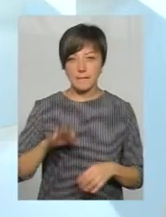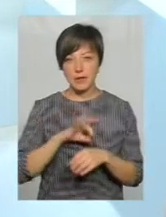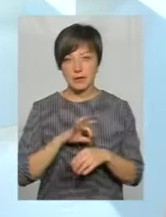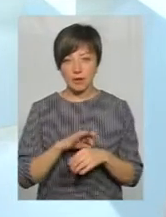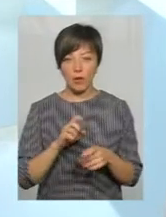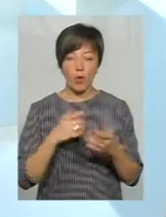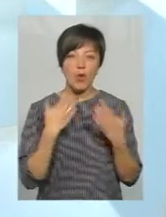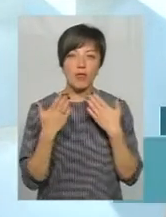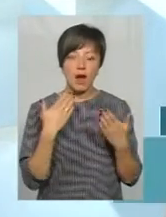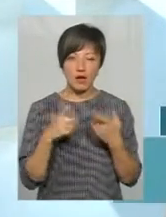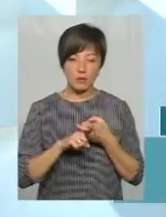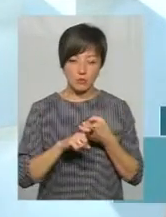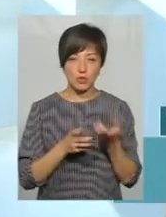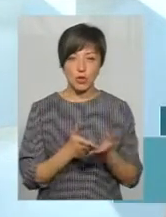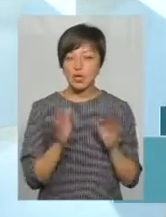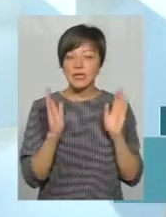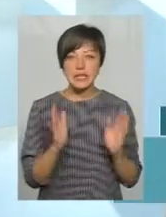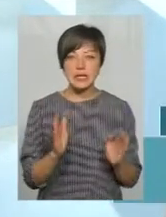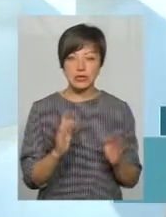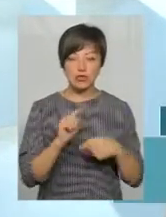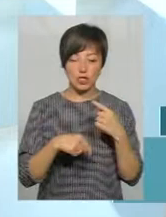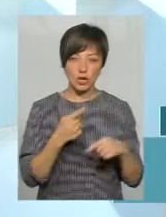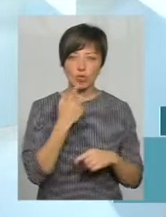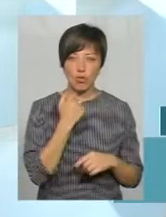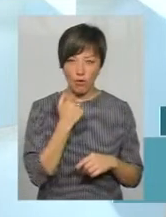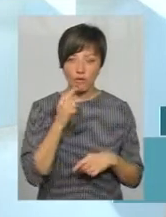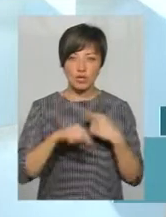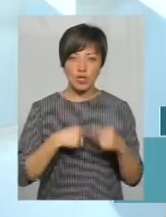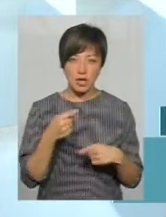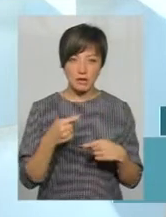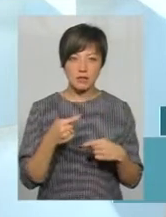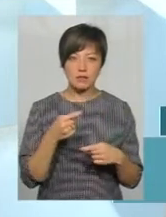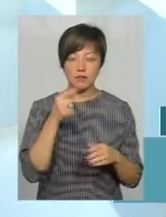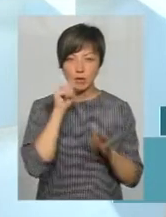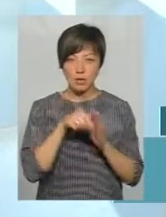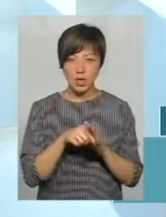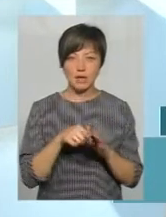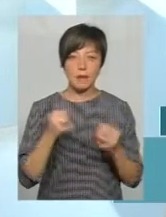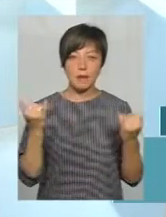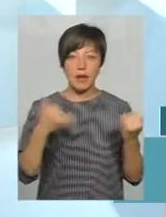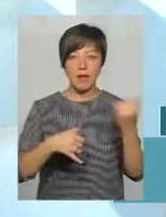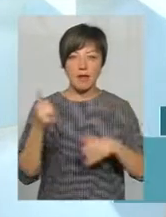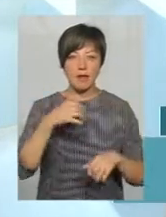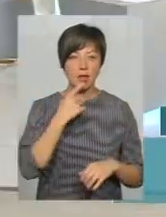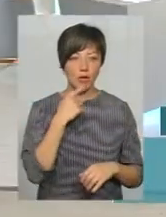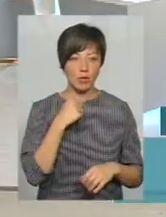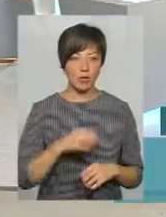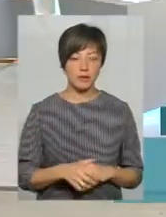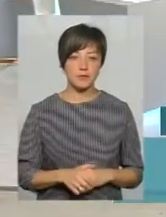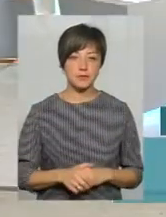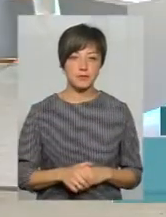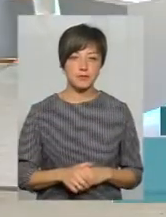контактним шляхом, а тут тільки парентеральним. Тобто через кров, через парентеральні втручання, через переливання крові. Коли йде